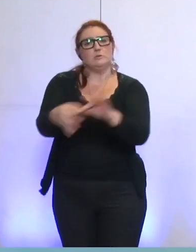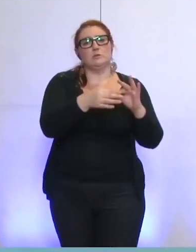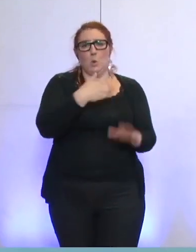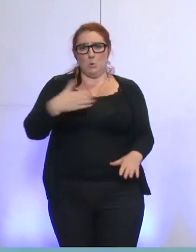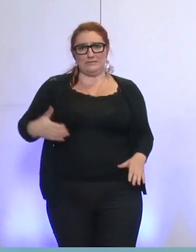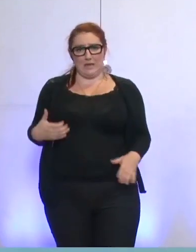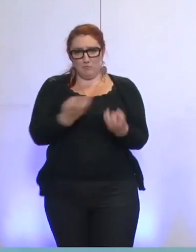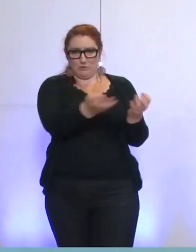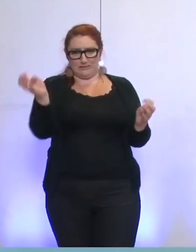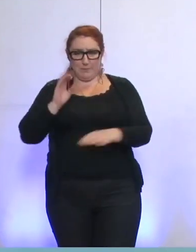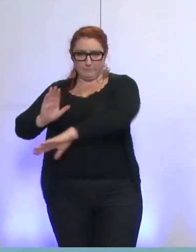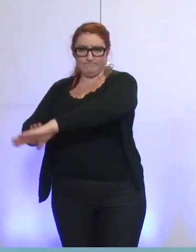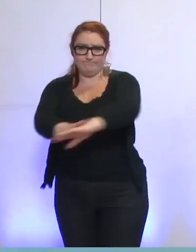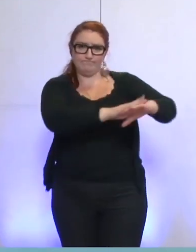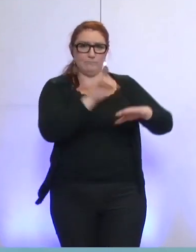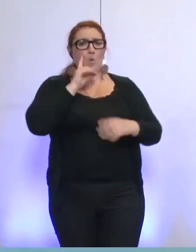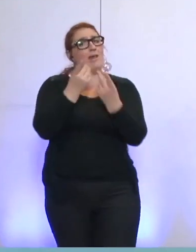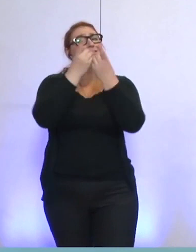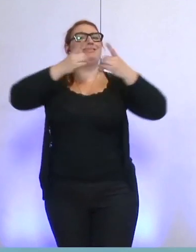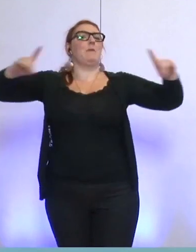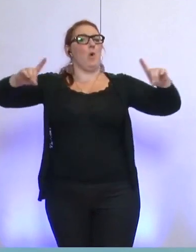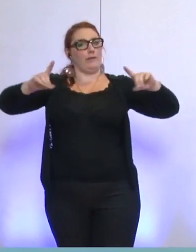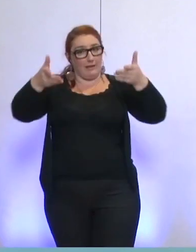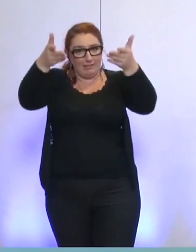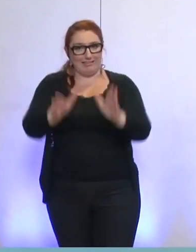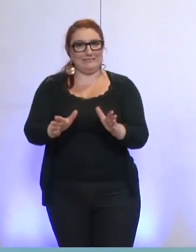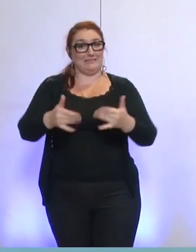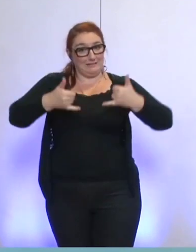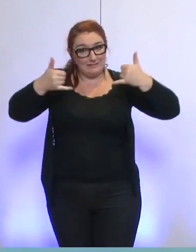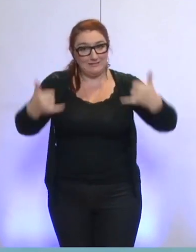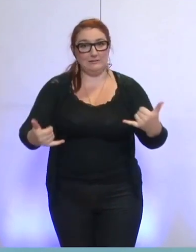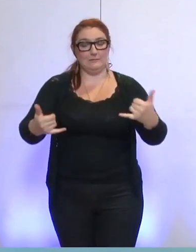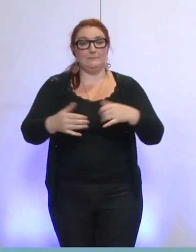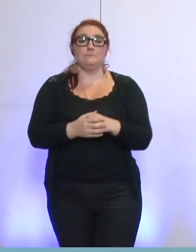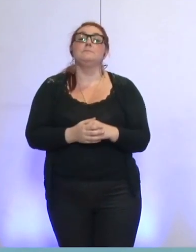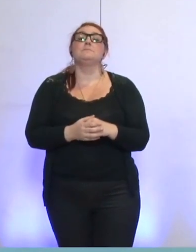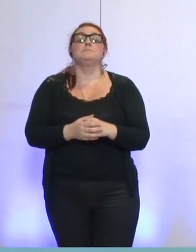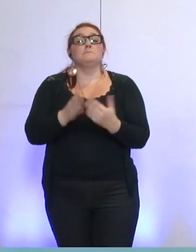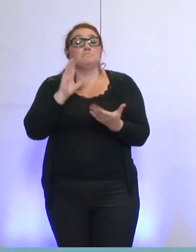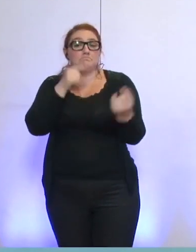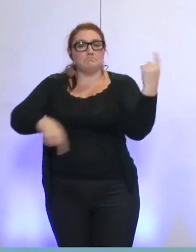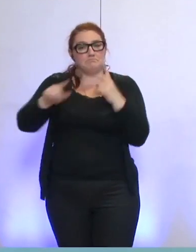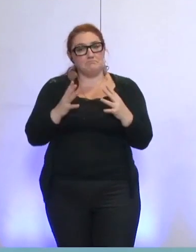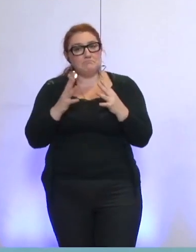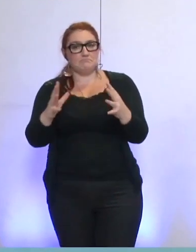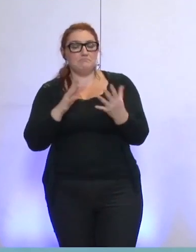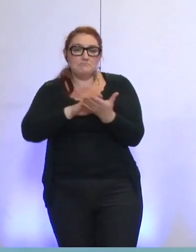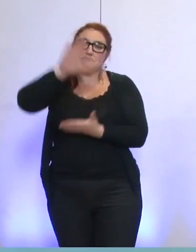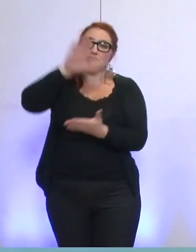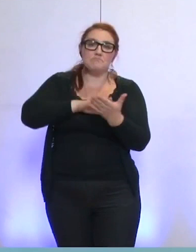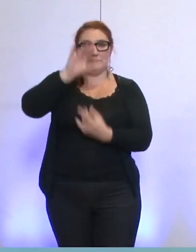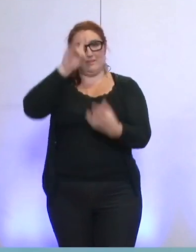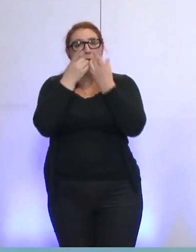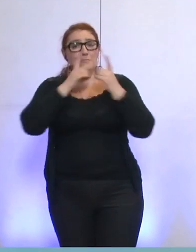municipal, qui se veut être le lieu de décision démocratique d'une commune, et nous espérons, après tous les engagements que vous avez pris impliquant la démocratie